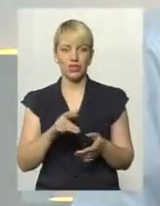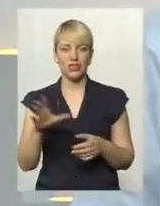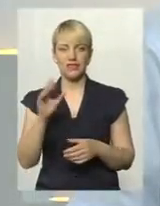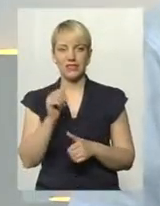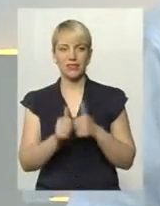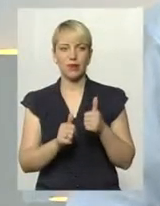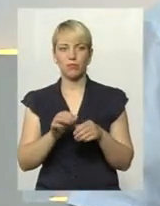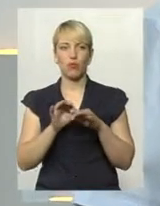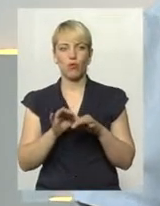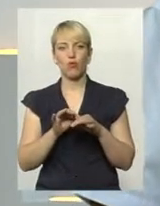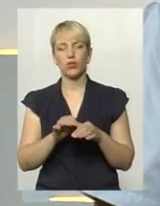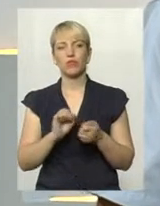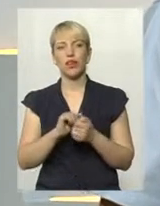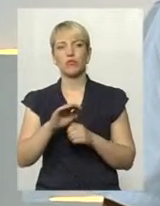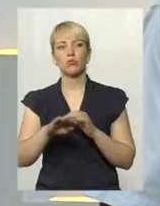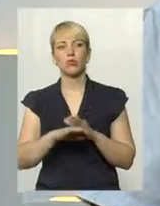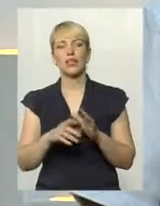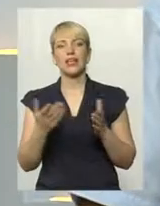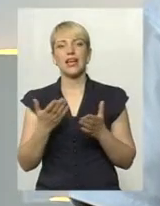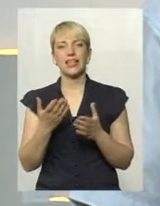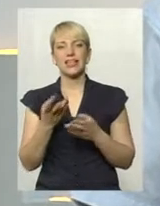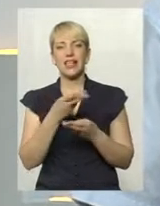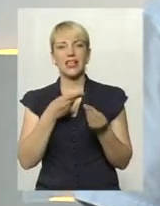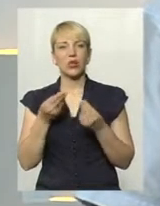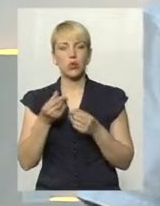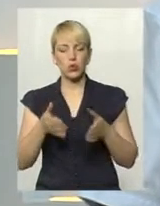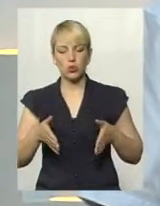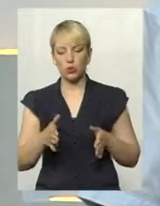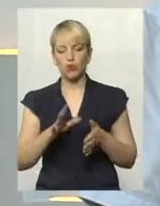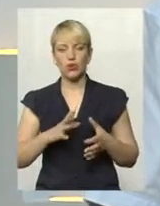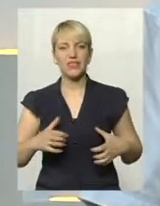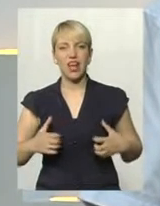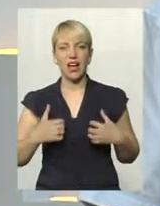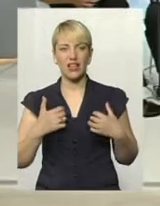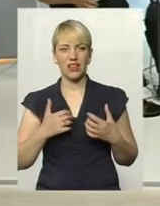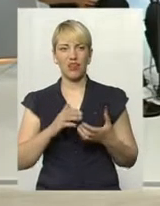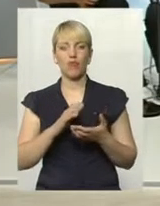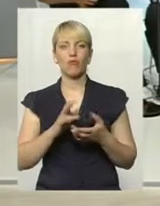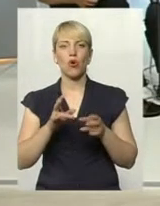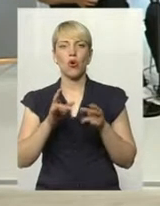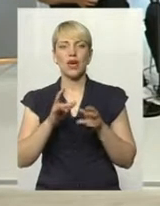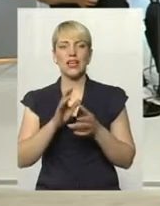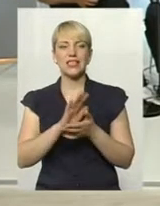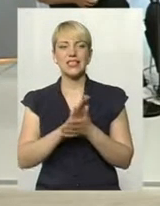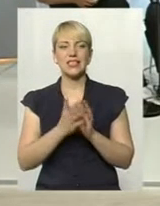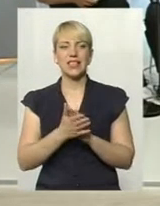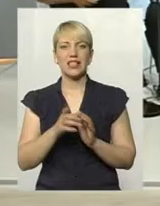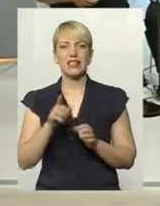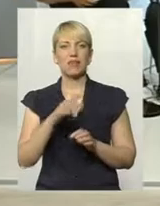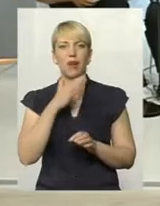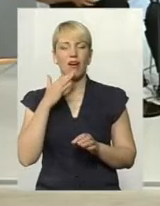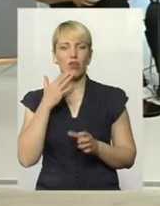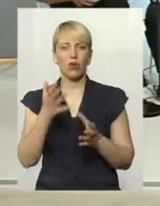проводились в Кам'янці-Подільському, де доріжка також в жахливому стані, і там більше травм отримують, чим виступати.